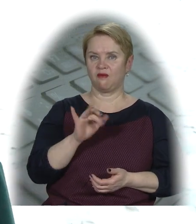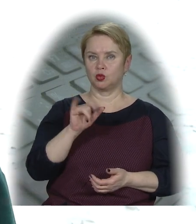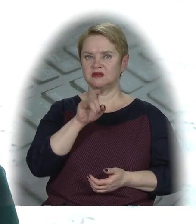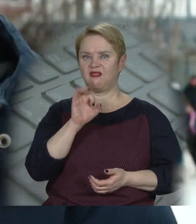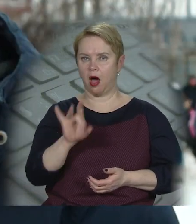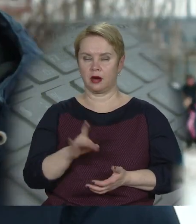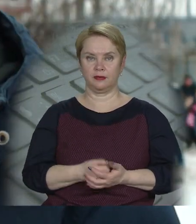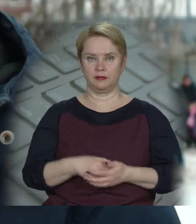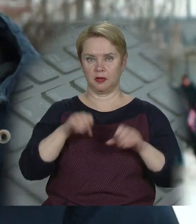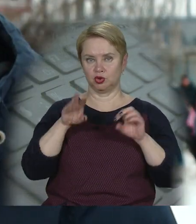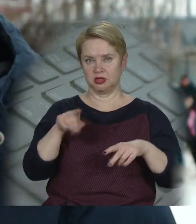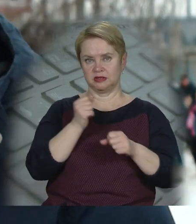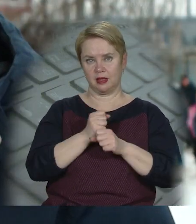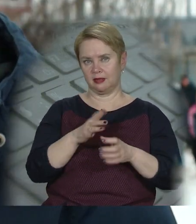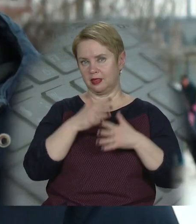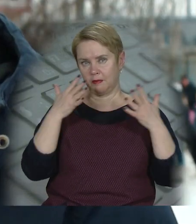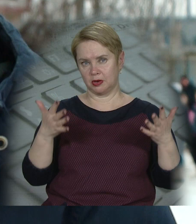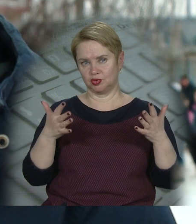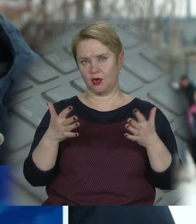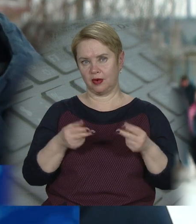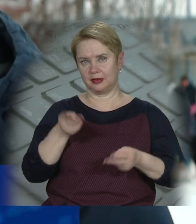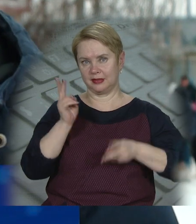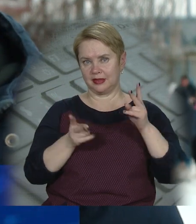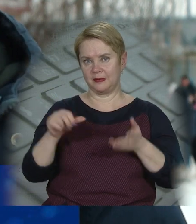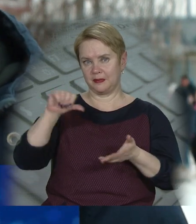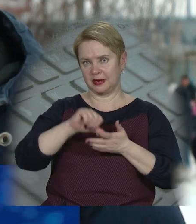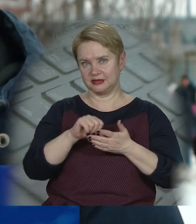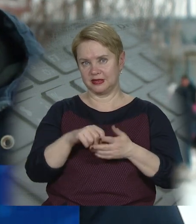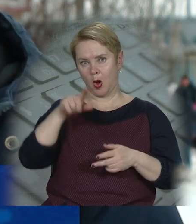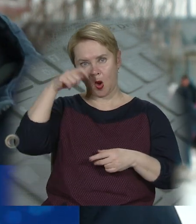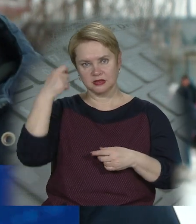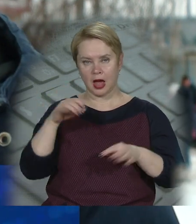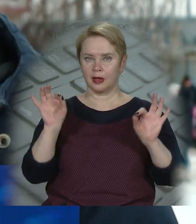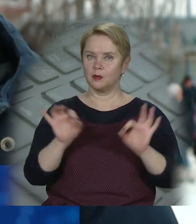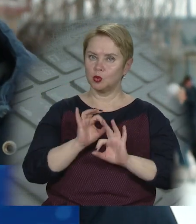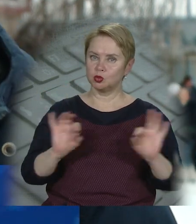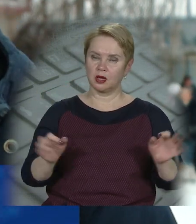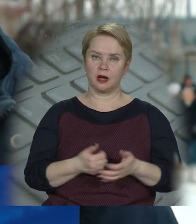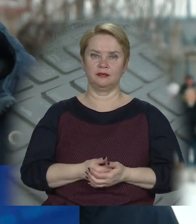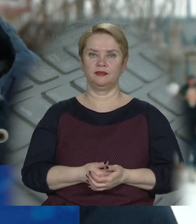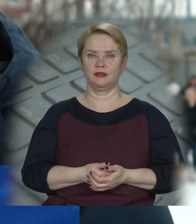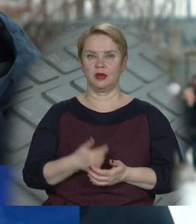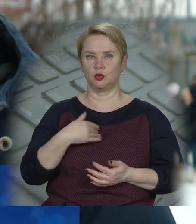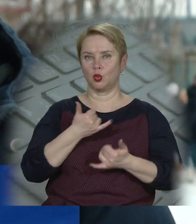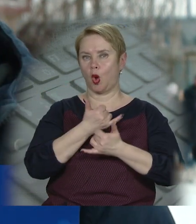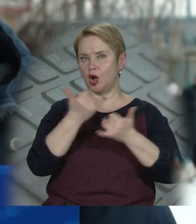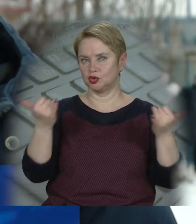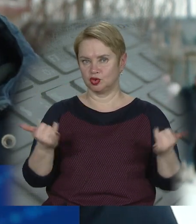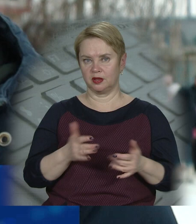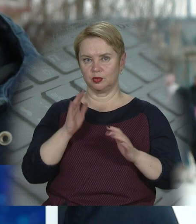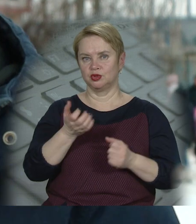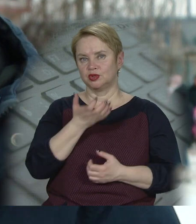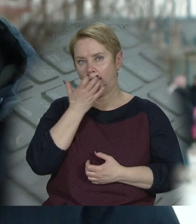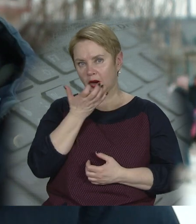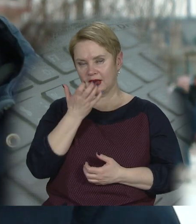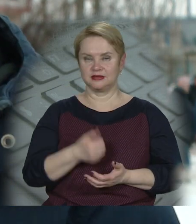у нас у зварчик. Ми вирішили тут зробити небольший івент. От у нас тут присутствують і козаки, і музика, і буде угощення, можна